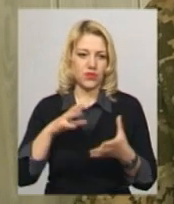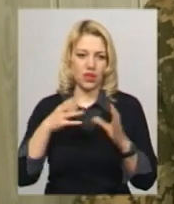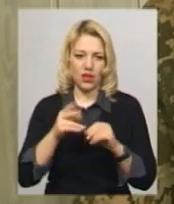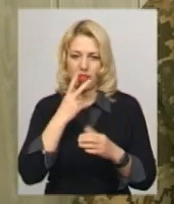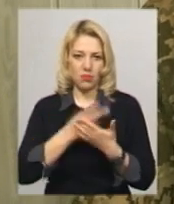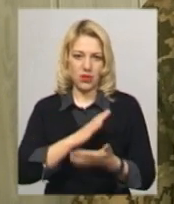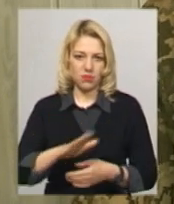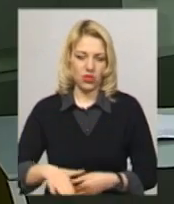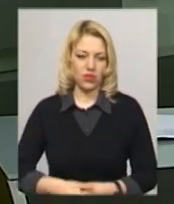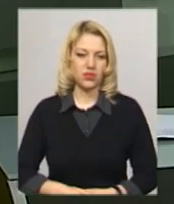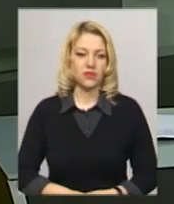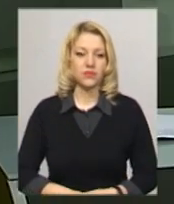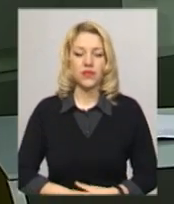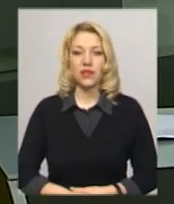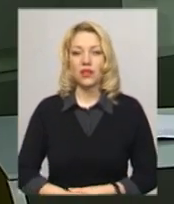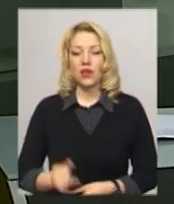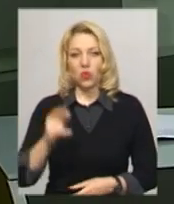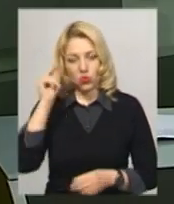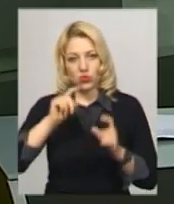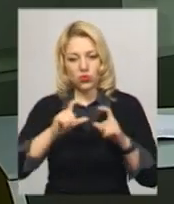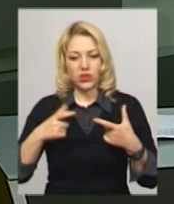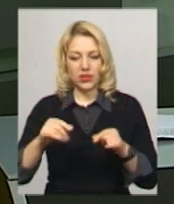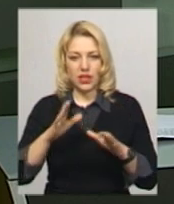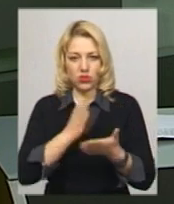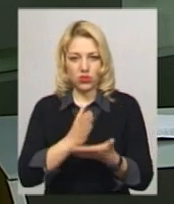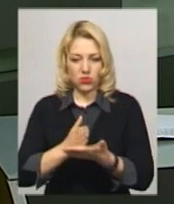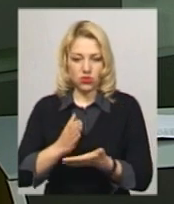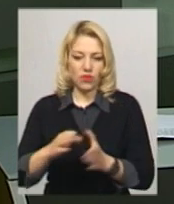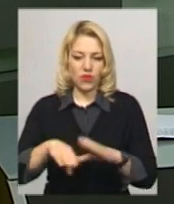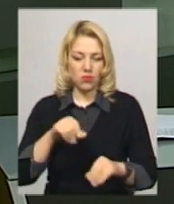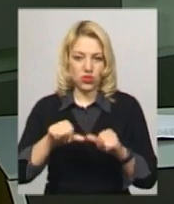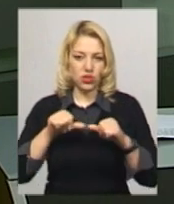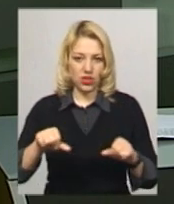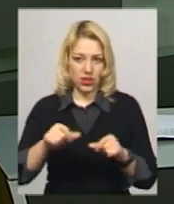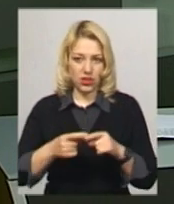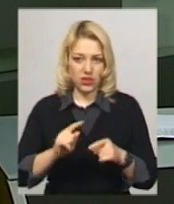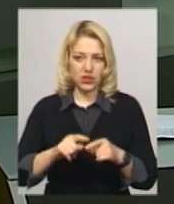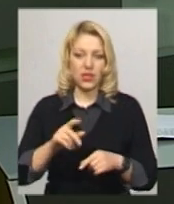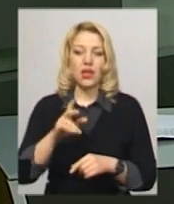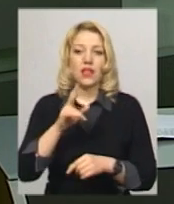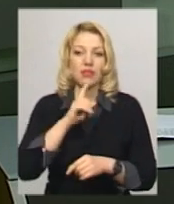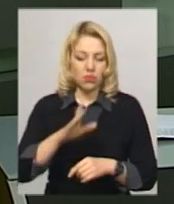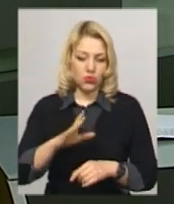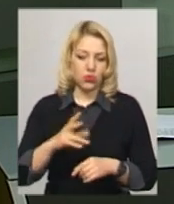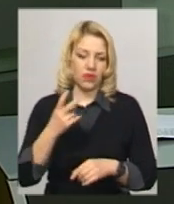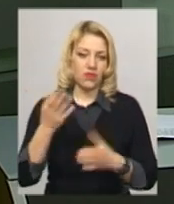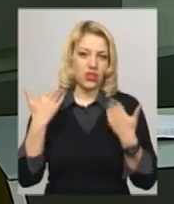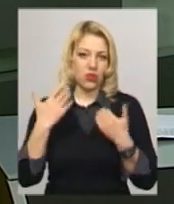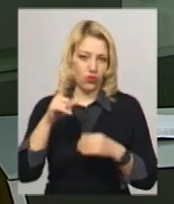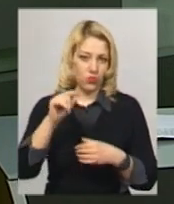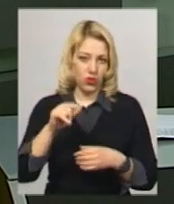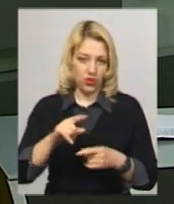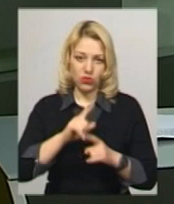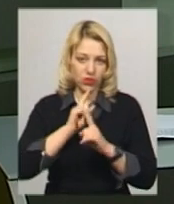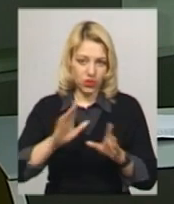передбачається. У школах, де розміщувались виборчі дільниці, 22 квітня вихідного дня не буде. Про це повідомила